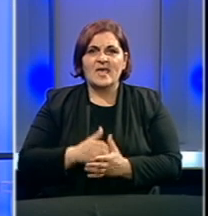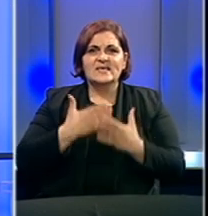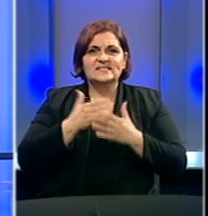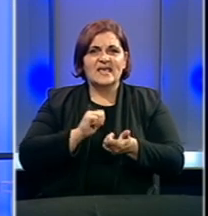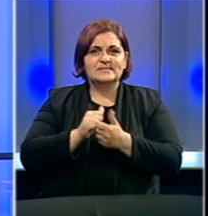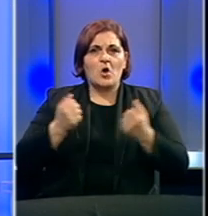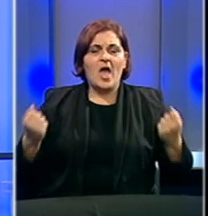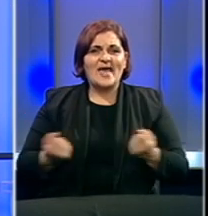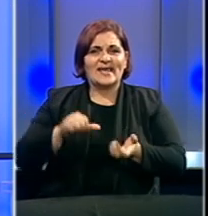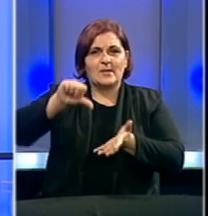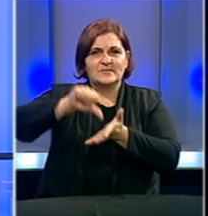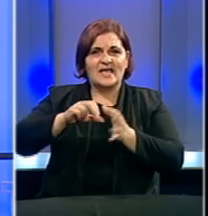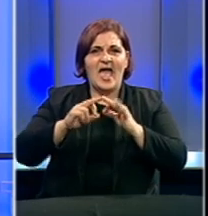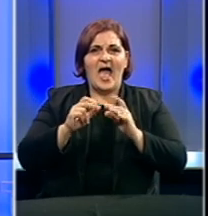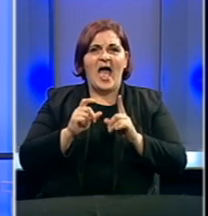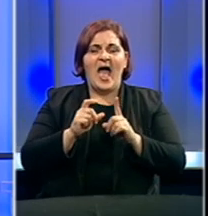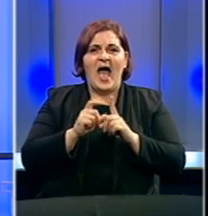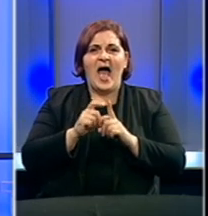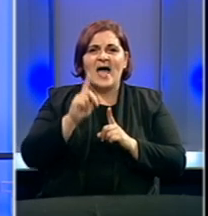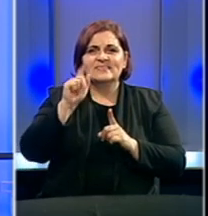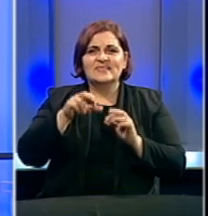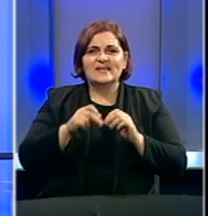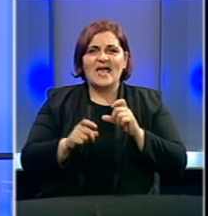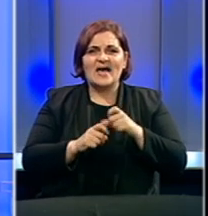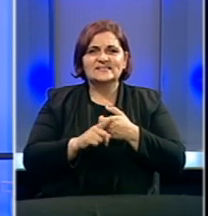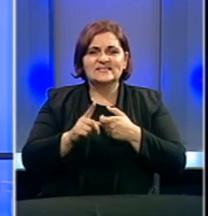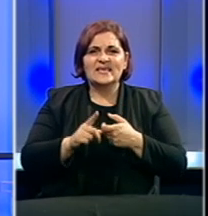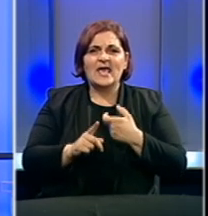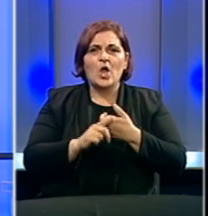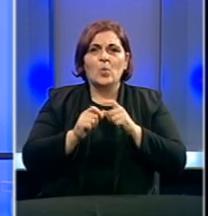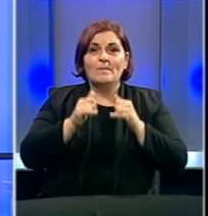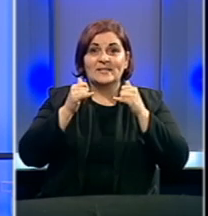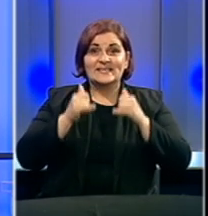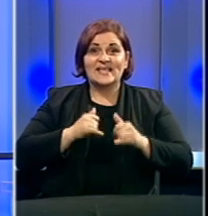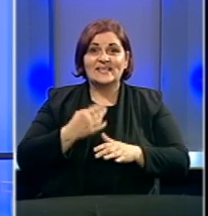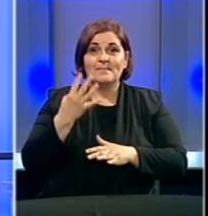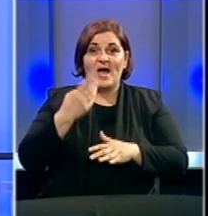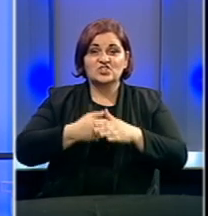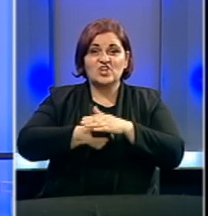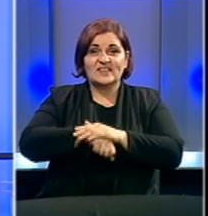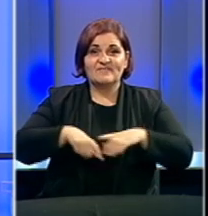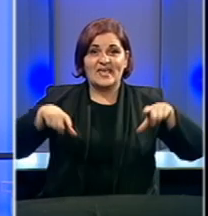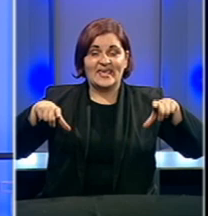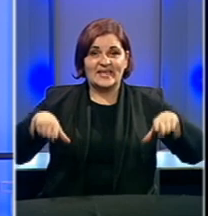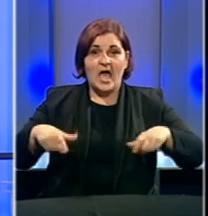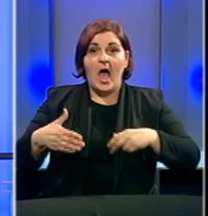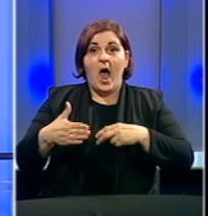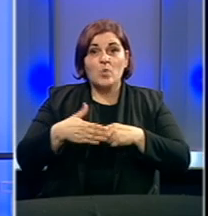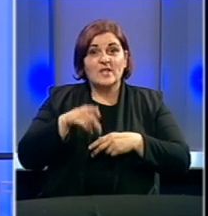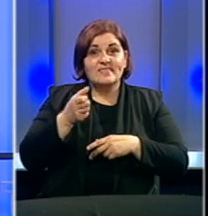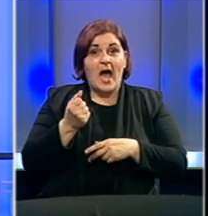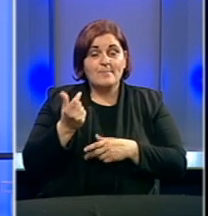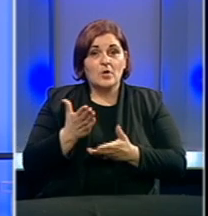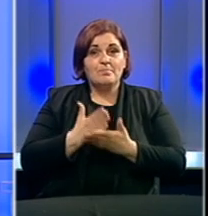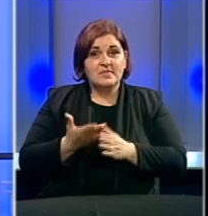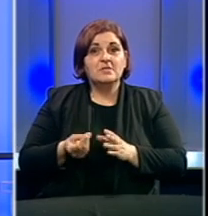Zahvaljujući sportsko-rekreacijonom centru Adria Ski, Kupres trenutno ima četiri futbalska igrališta, a uskoro